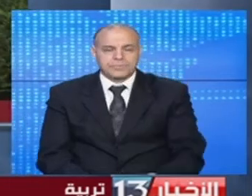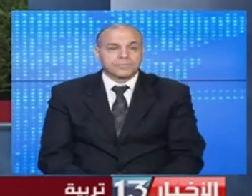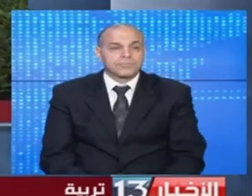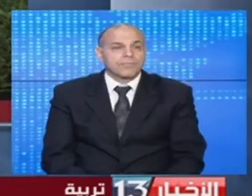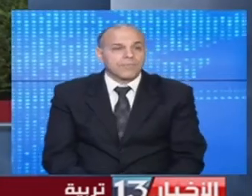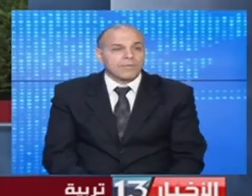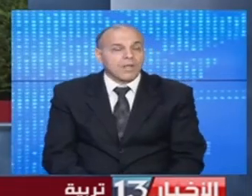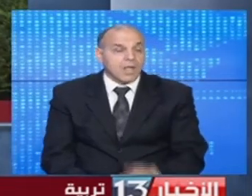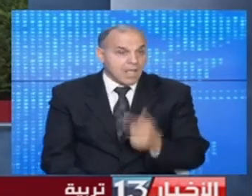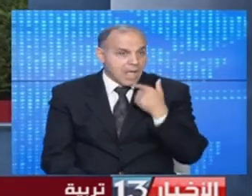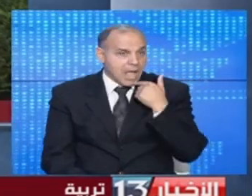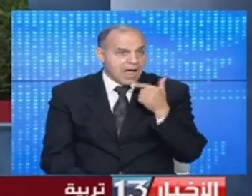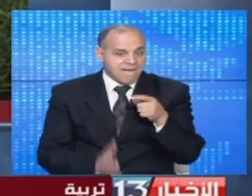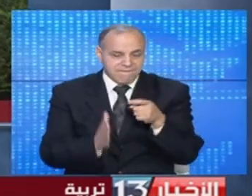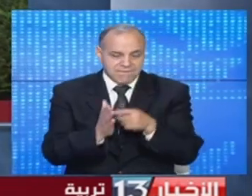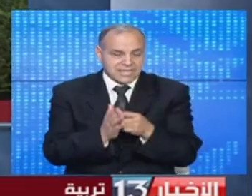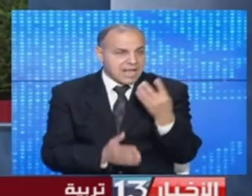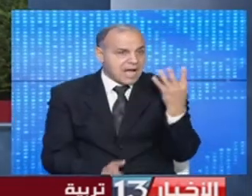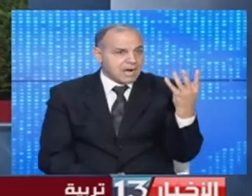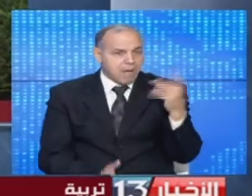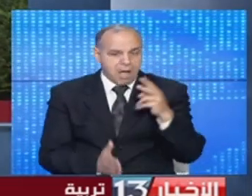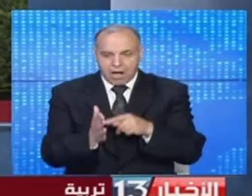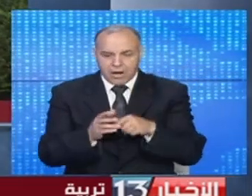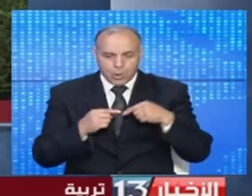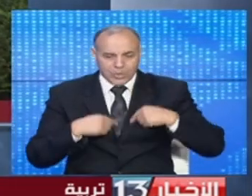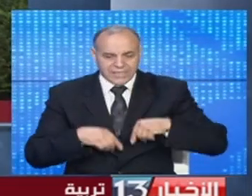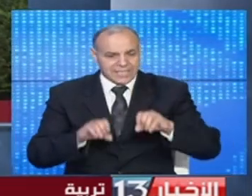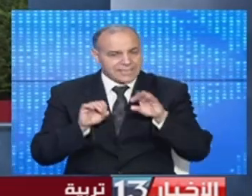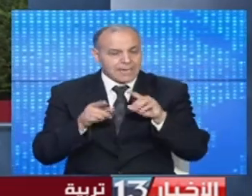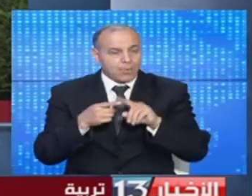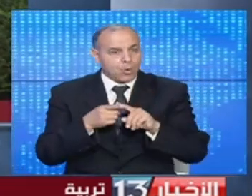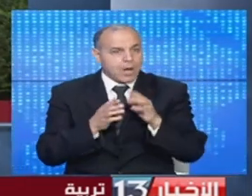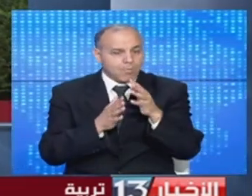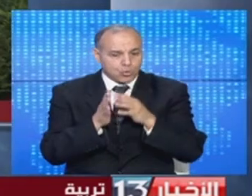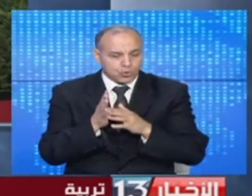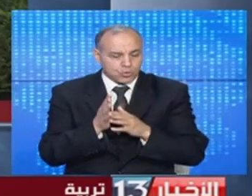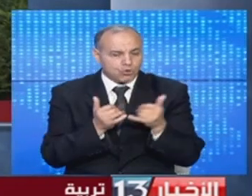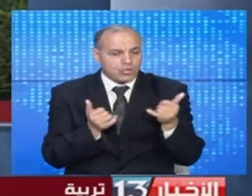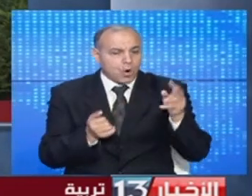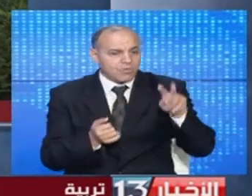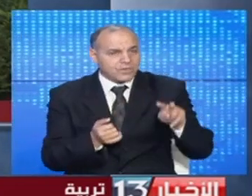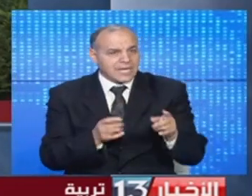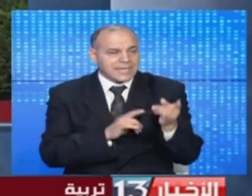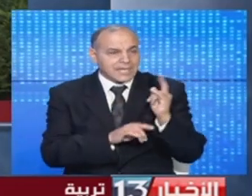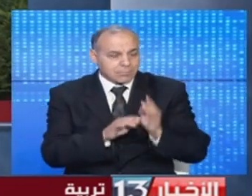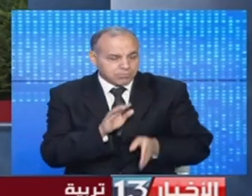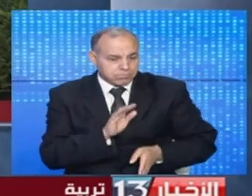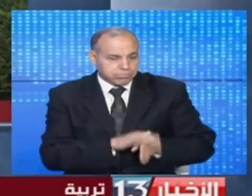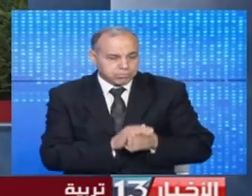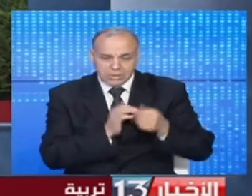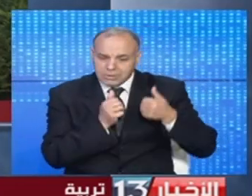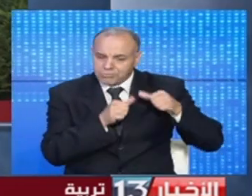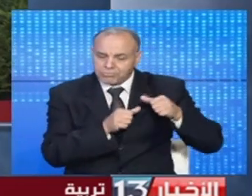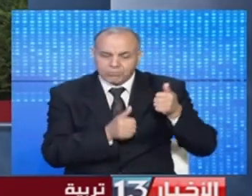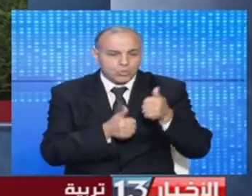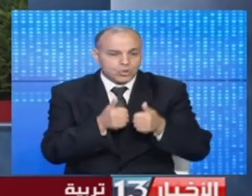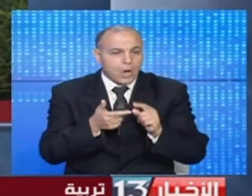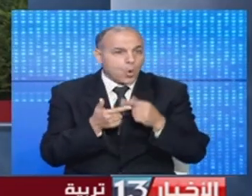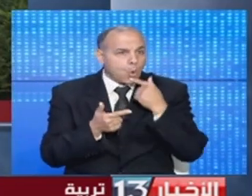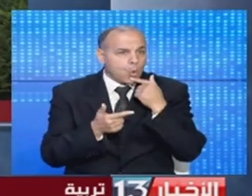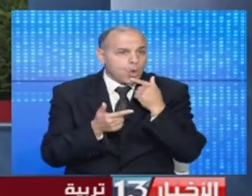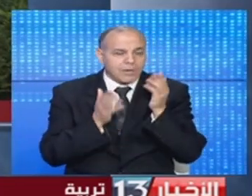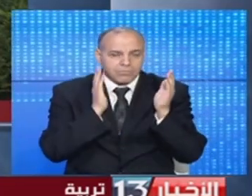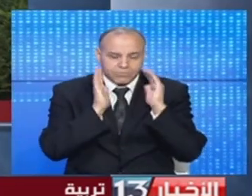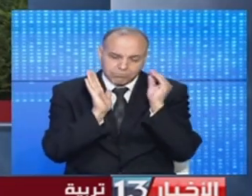وأورد الفصل الرابع من قرار وزير التربية المنشور بالرائد الرسمي تاريخ افتتاح ترسيم المترشحين عبر